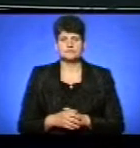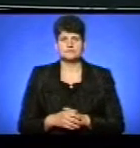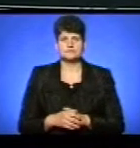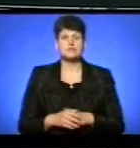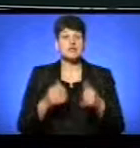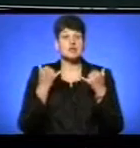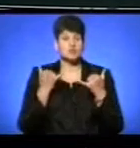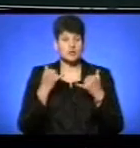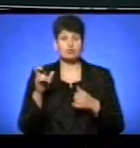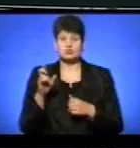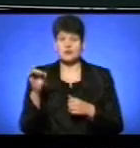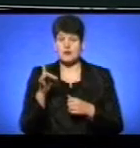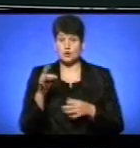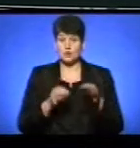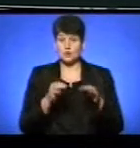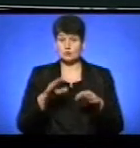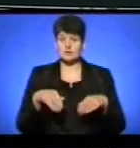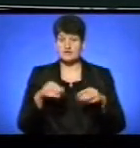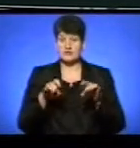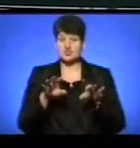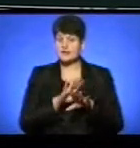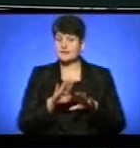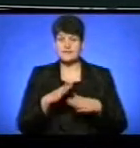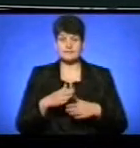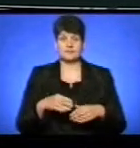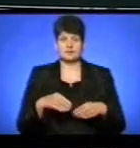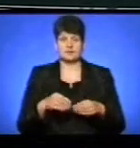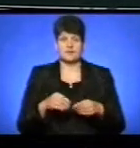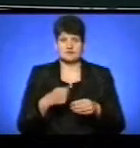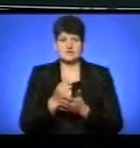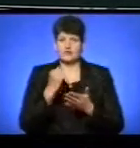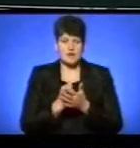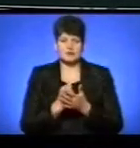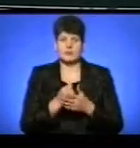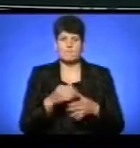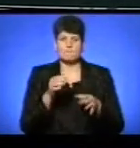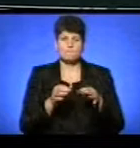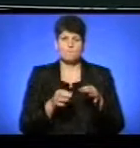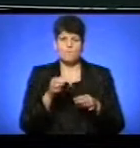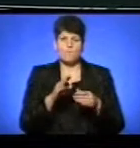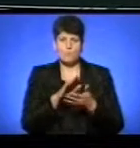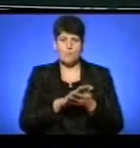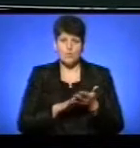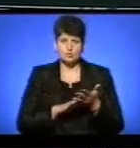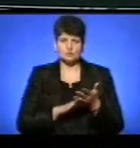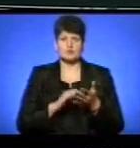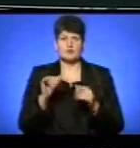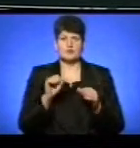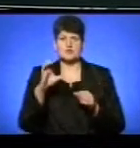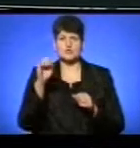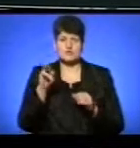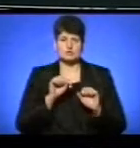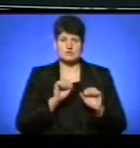Сьогодні Бучацький районний суд виніс рішення не задовольняти позов управління праці та соціального захисту населення щодо повернення